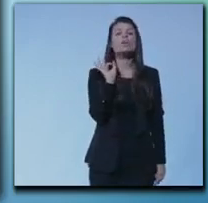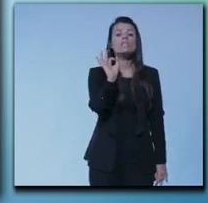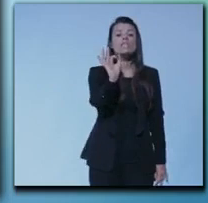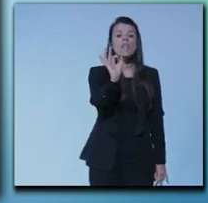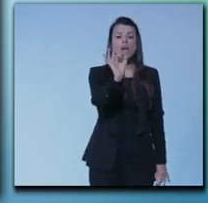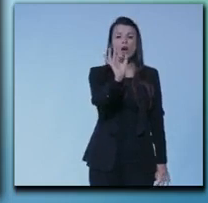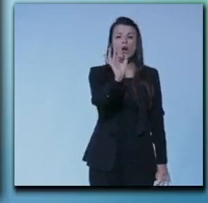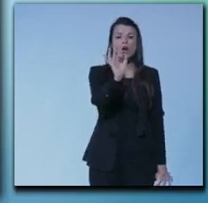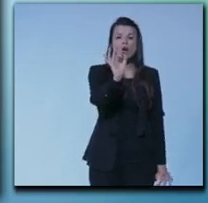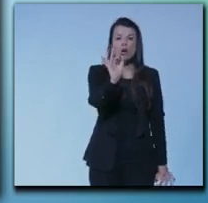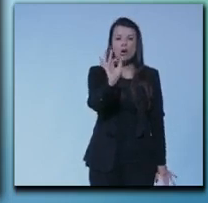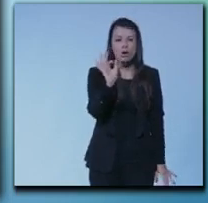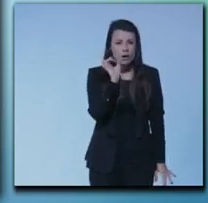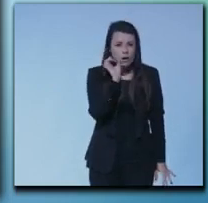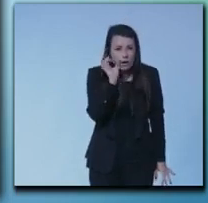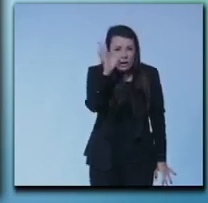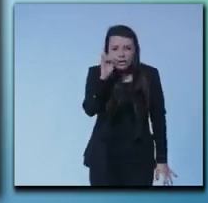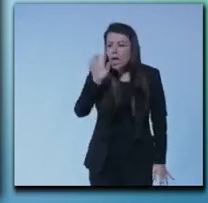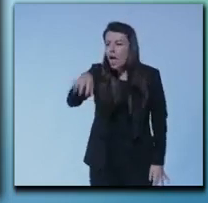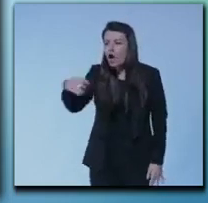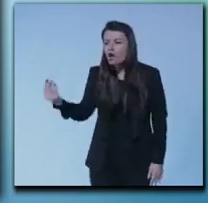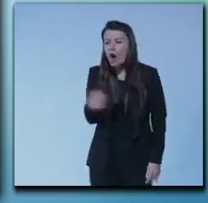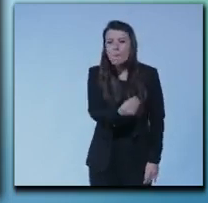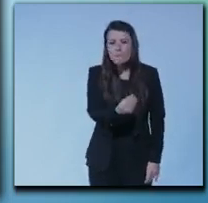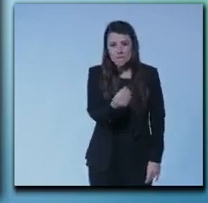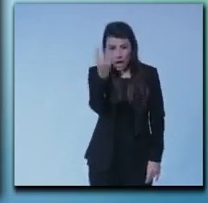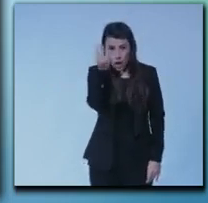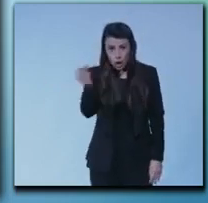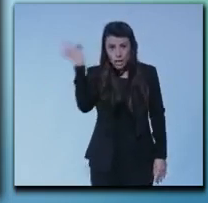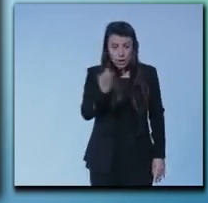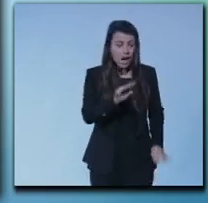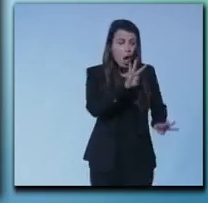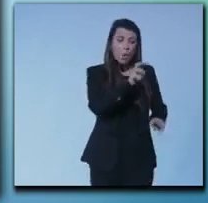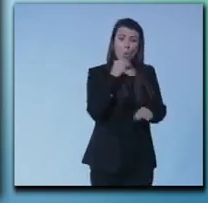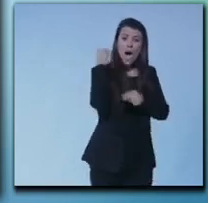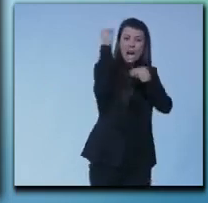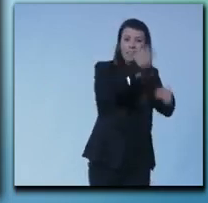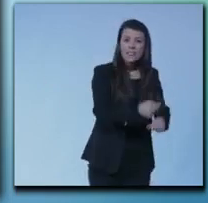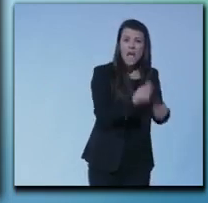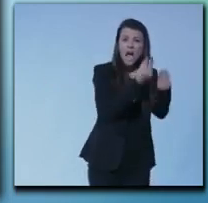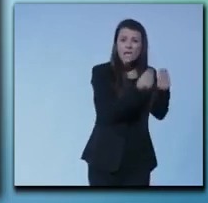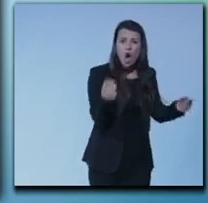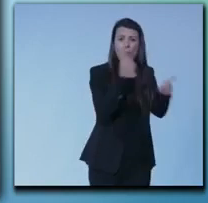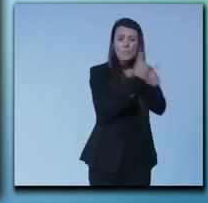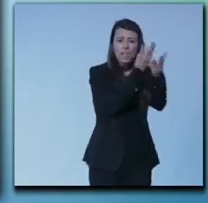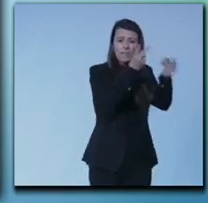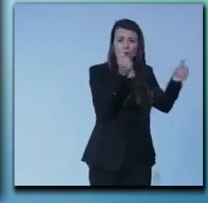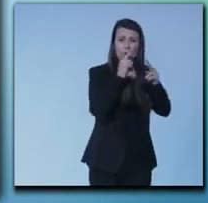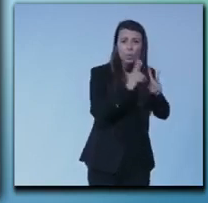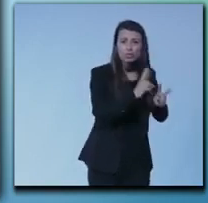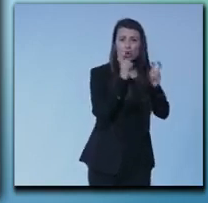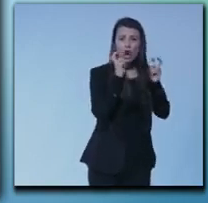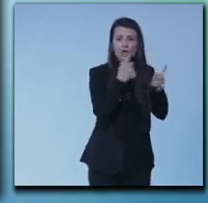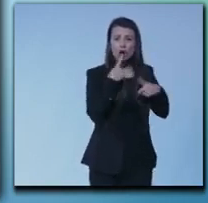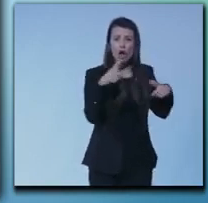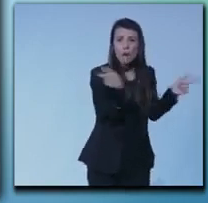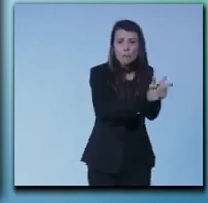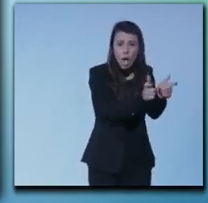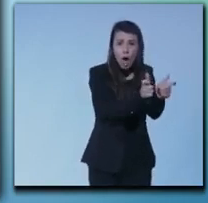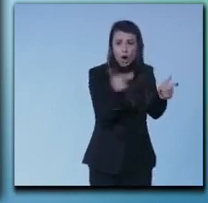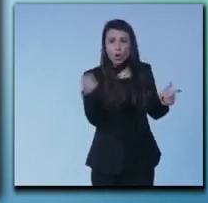e se tu un commissario straordinario che deve sbloccare un'opera che attende da 40 anni una soluzione lo paghi zero